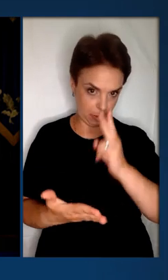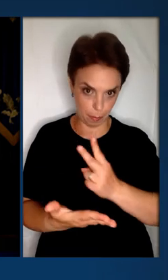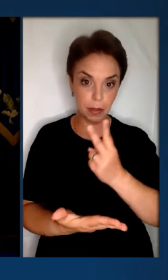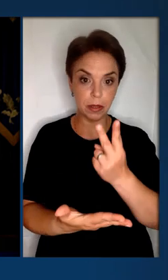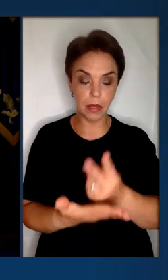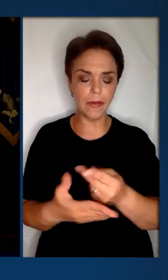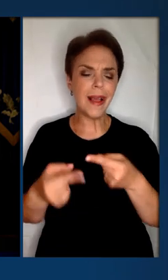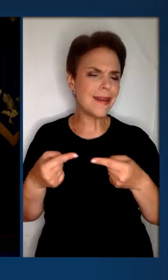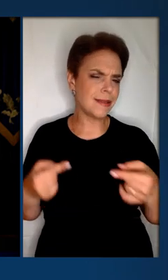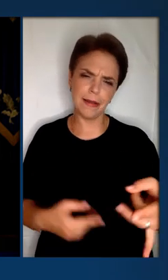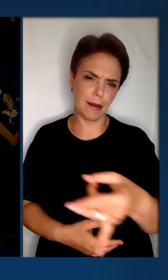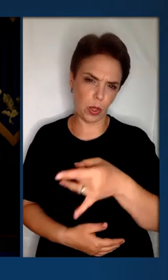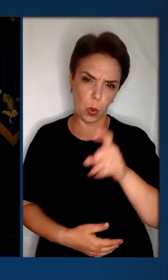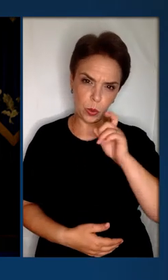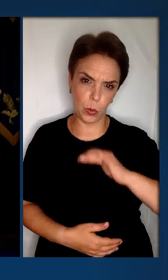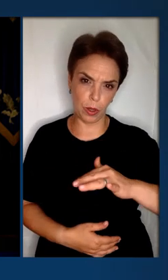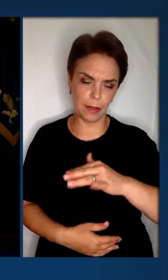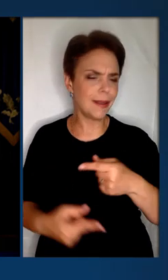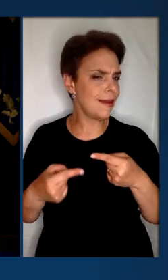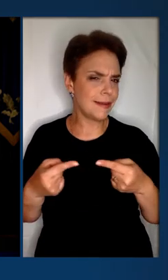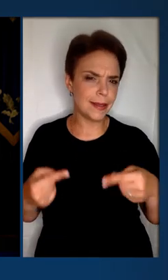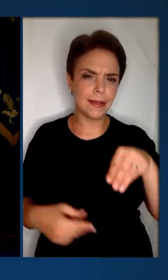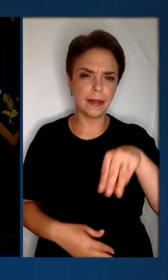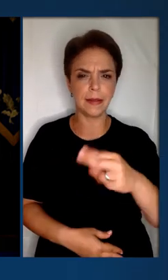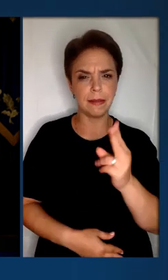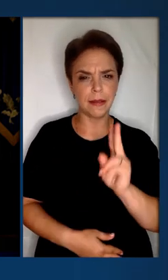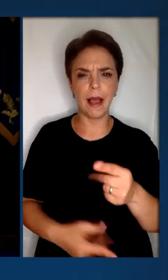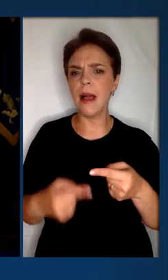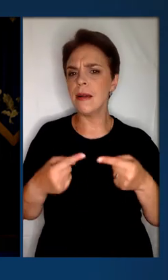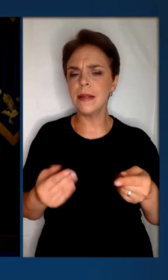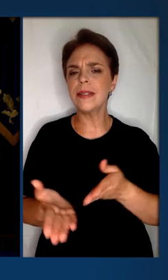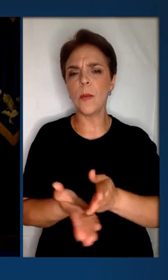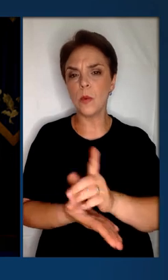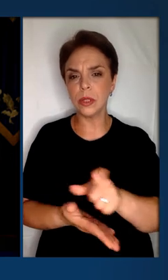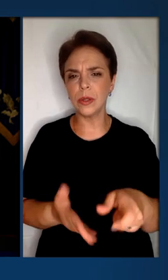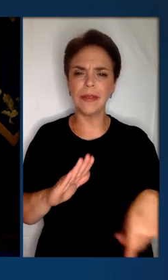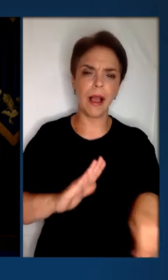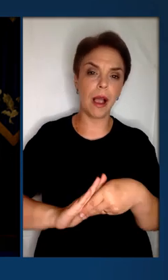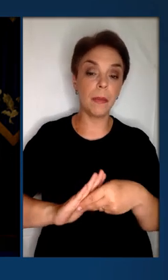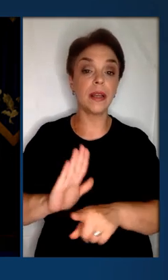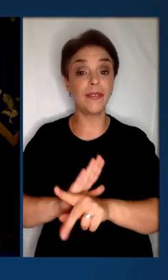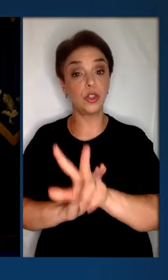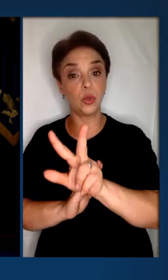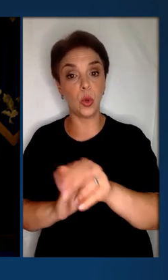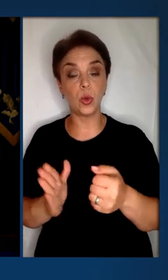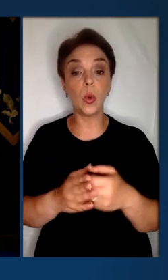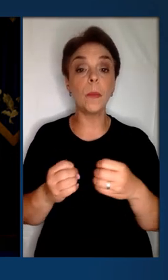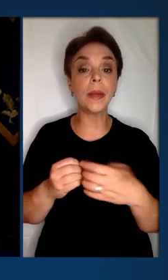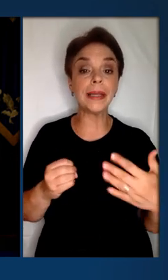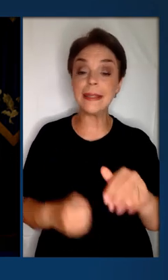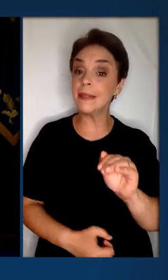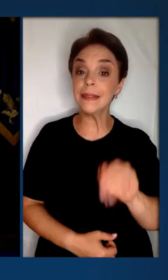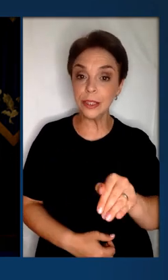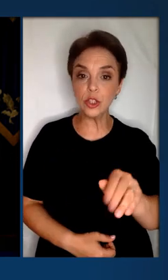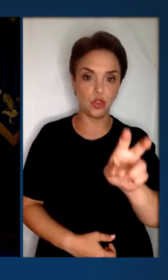сьогодні було представлено. Різні регіони країни, різні ТЦК, різні посадовці, хабарі від трьох до